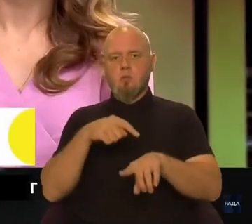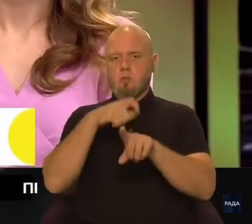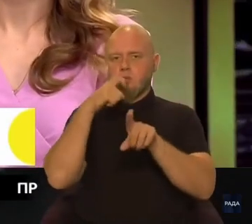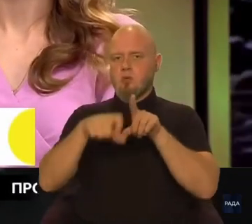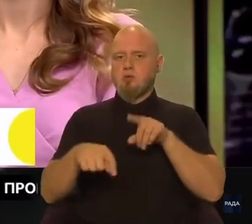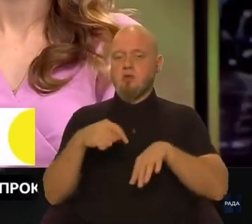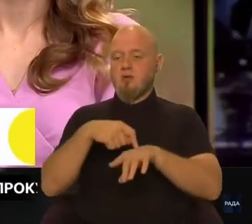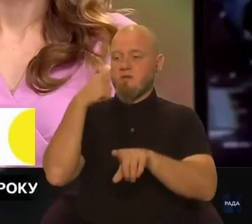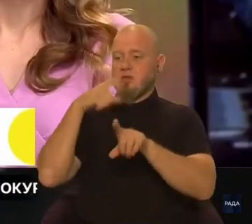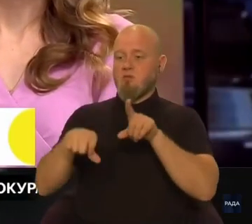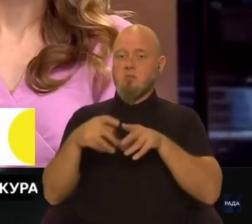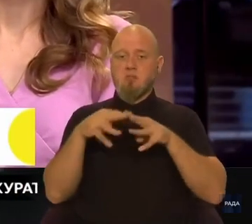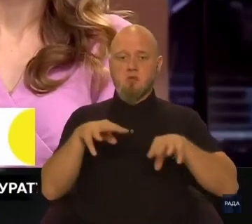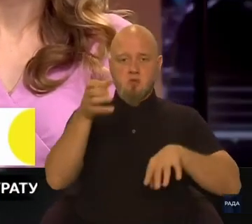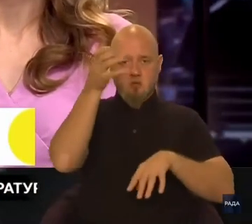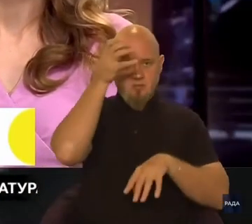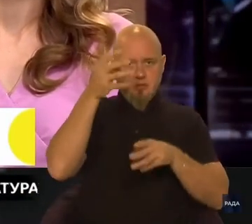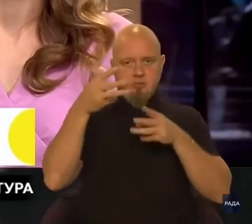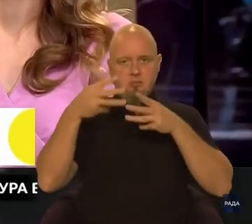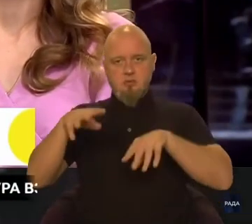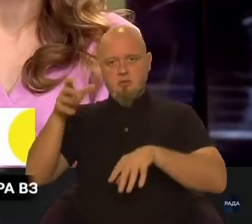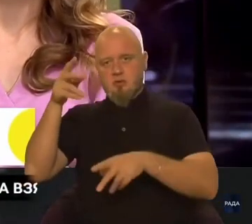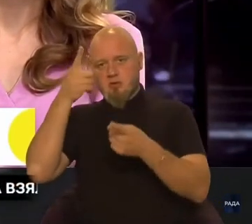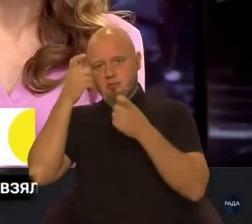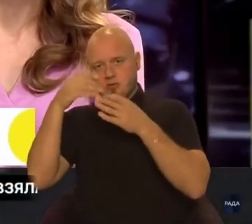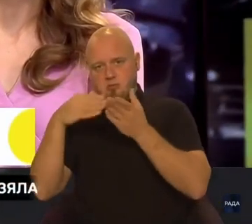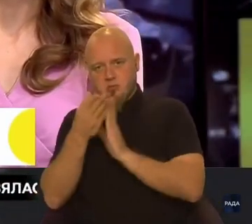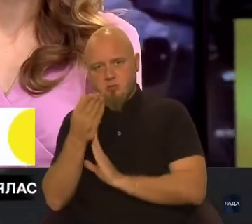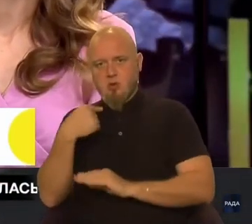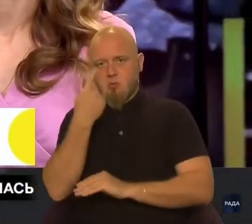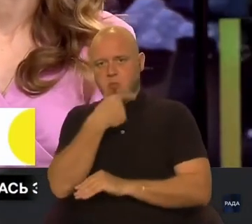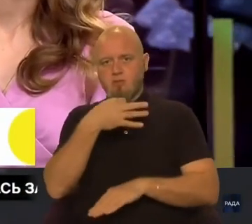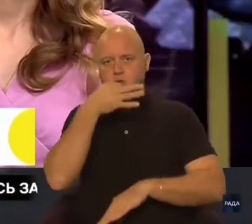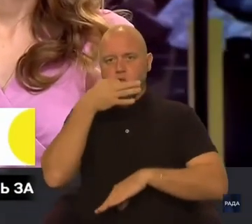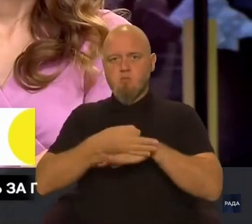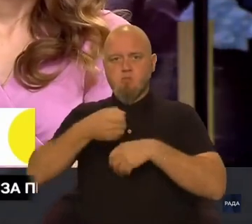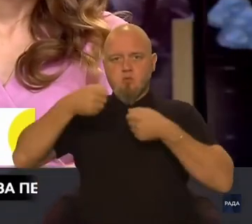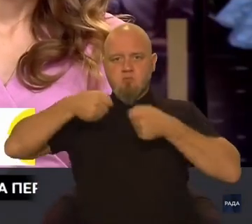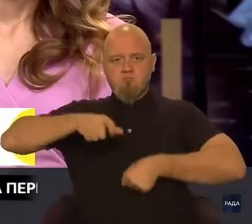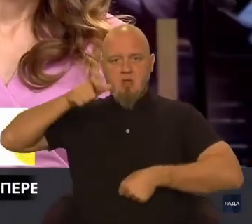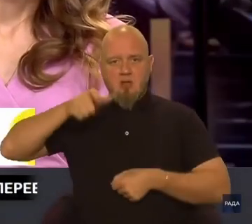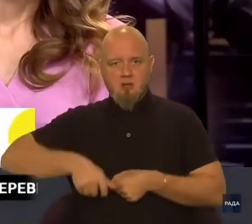Відреагувало Міністерство освіти, Міністерство інформаційної політики, мовний омбудсмен.